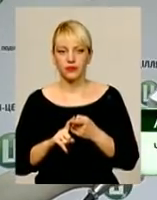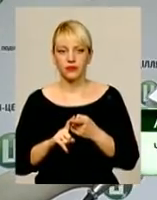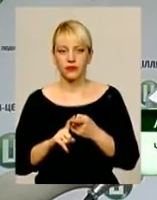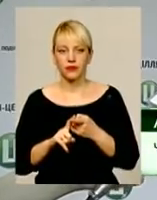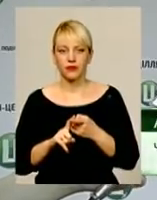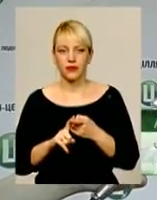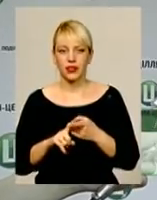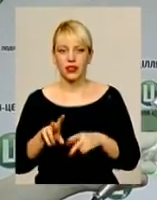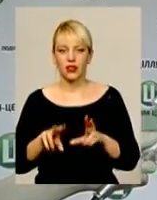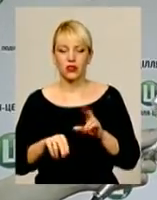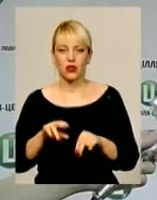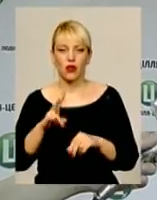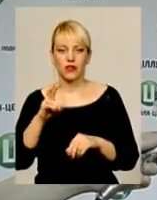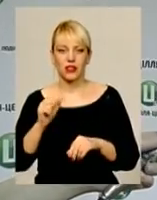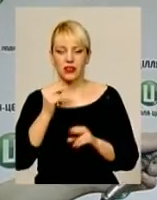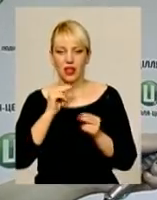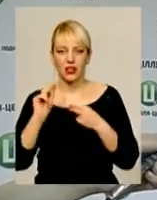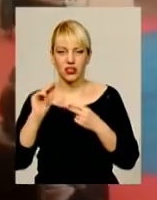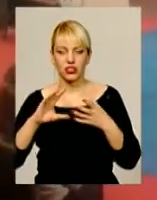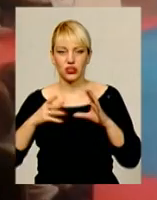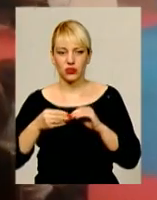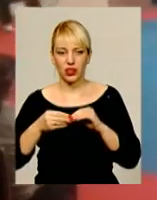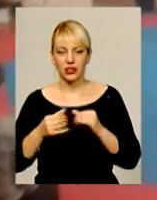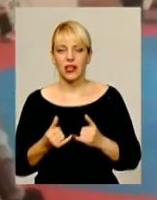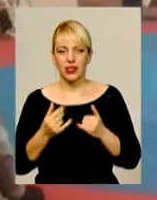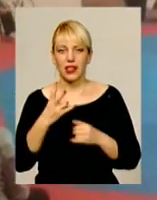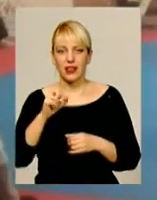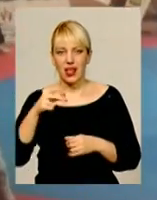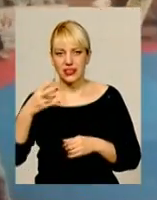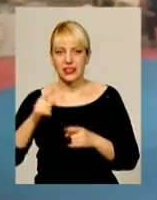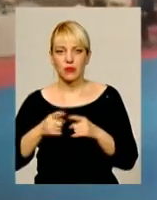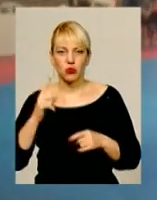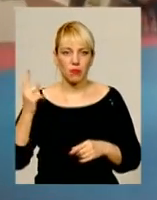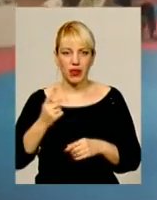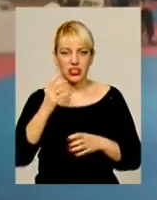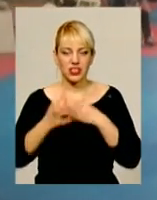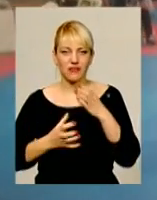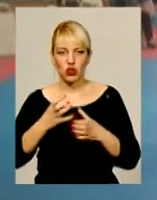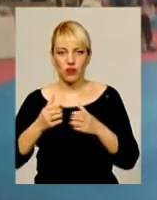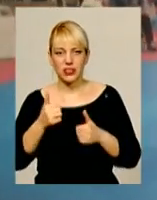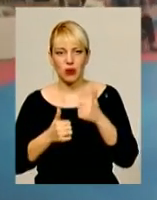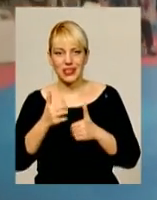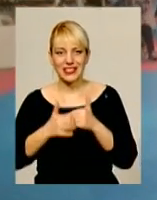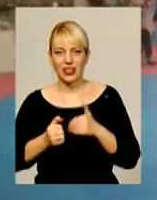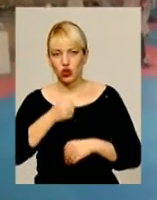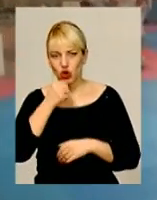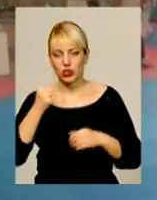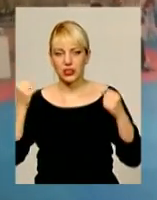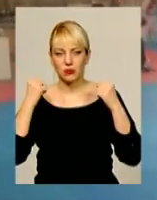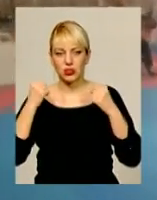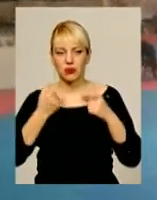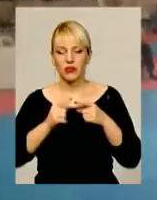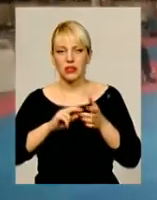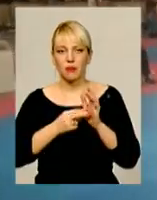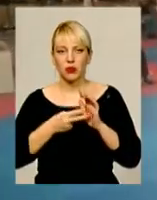Звісно, розраховували на найкращий результат. Для Насті це будуть перші світові змагання серед дорослих спортсменів. Запланувані вони на